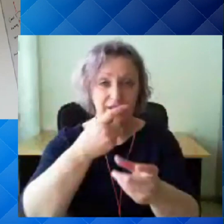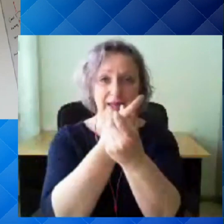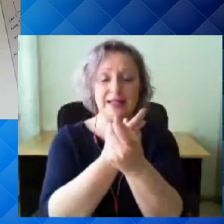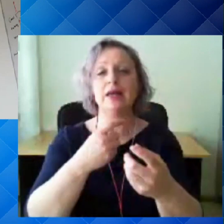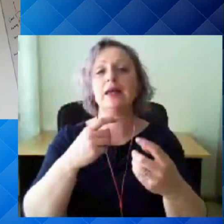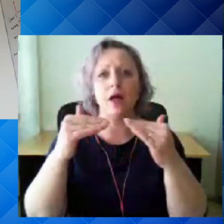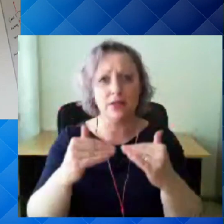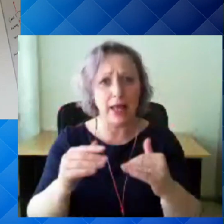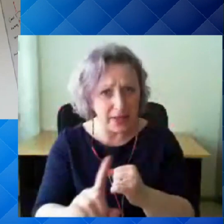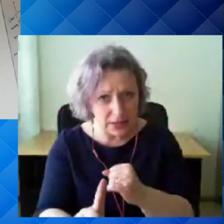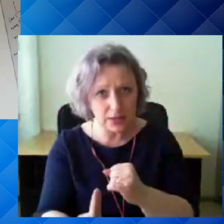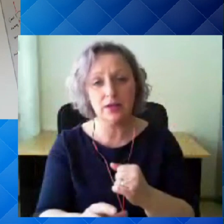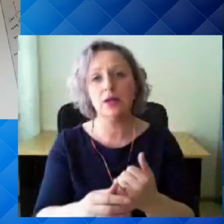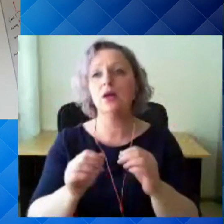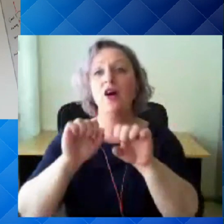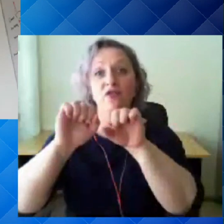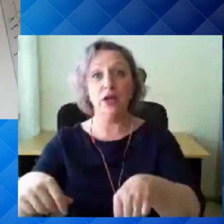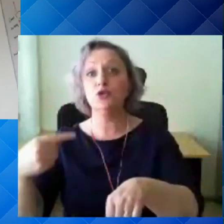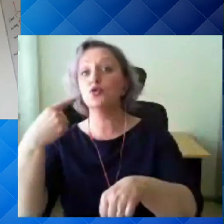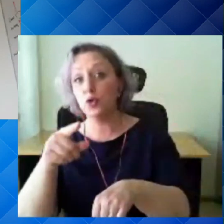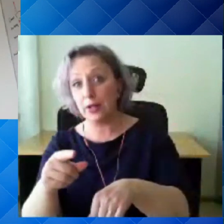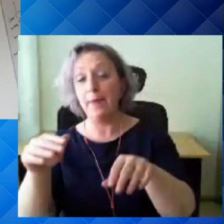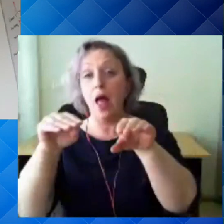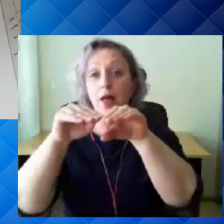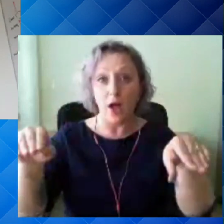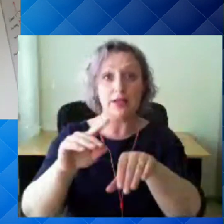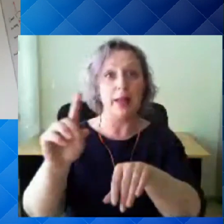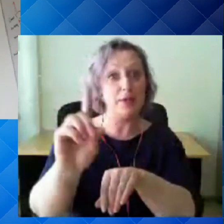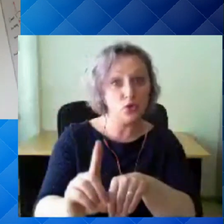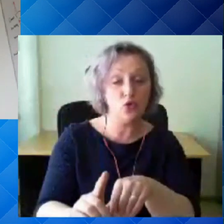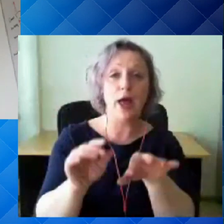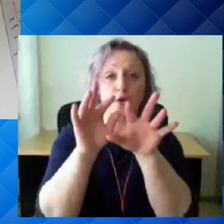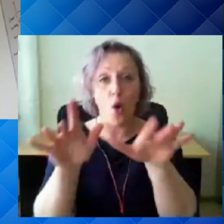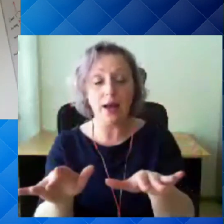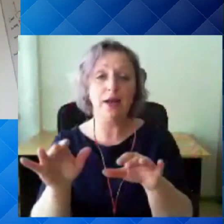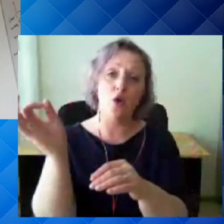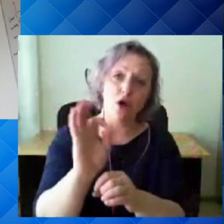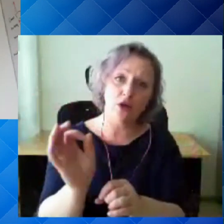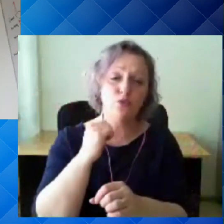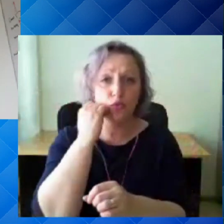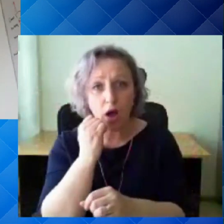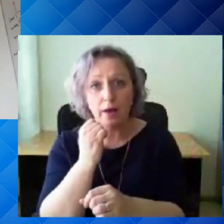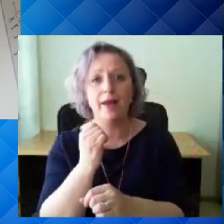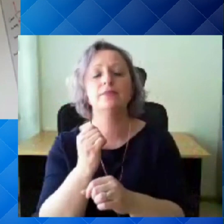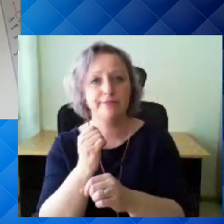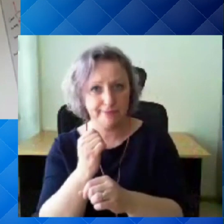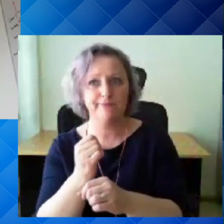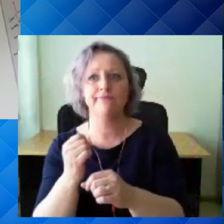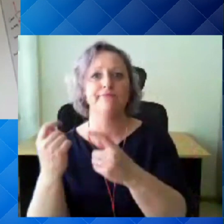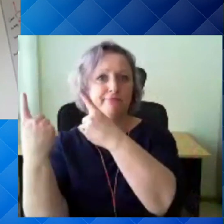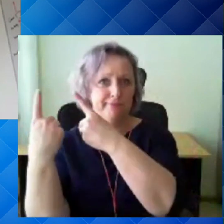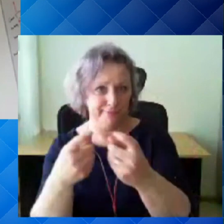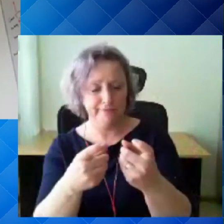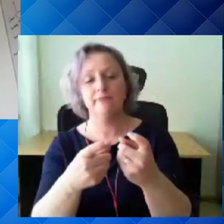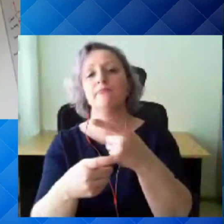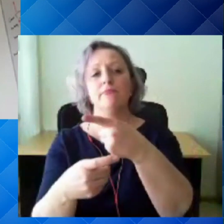See sõnund tuleb valitsuse poolt, et kas see riskitasem on täna roheline või orants või punane. Ja vastavad sellele sõnu, mille siis iga